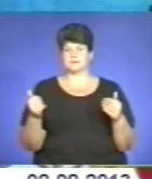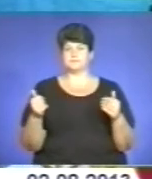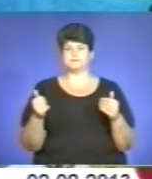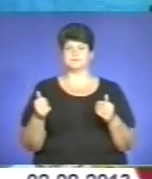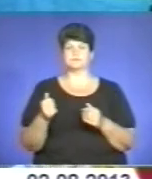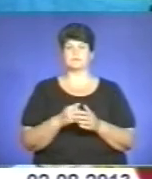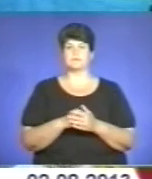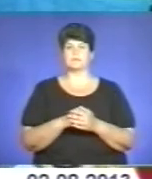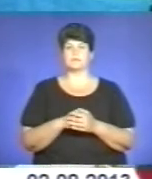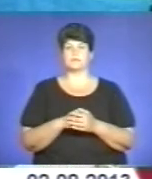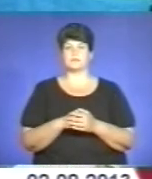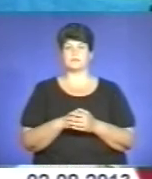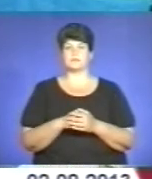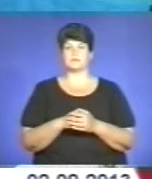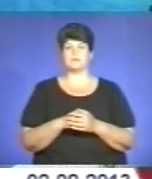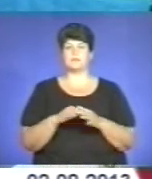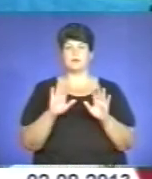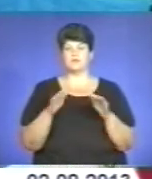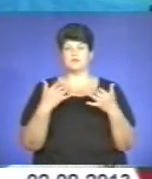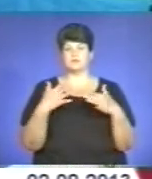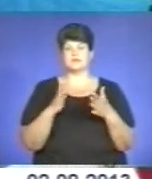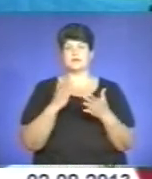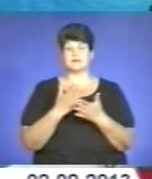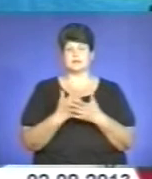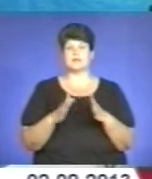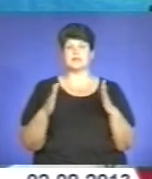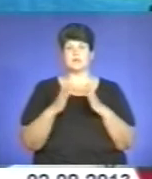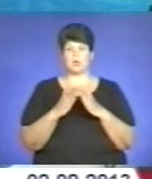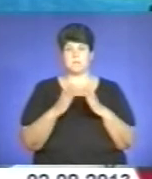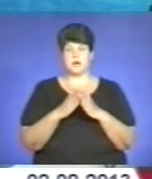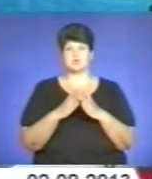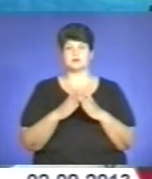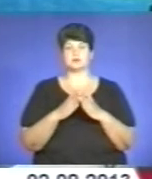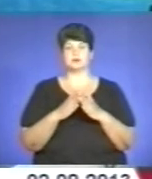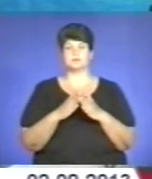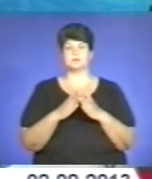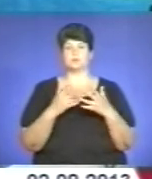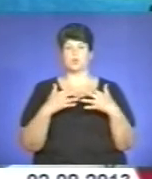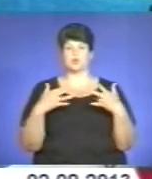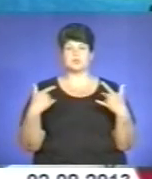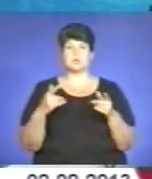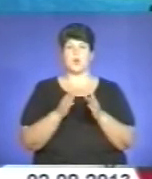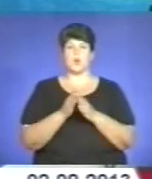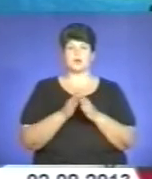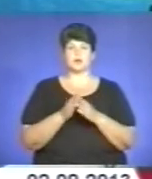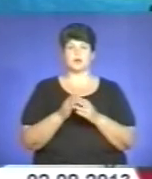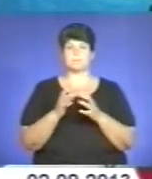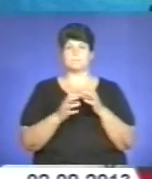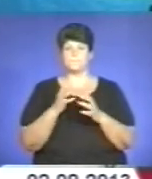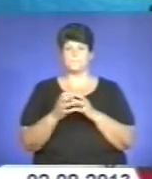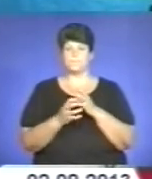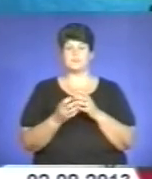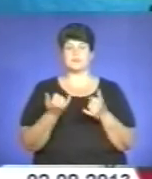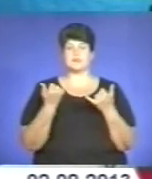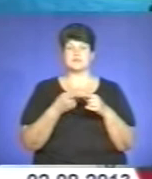багато. Потім вже є, як то кажуть, домашні продукції, вже помідори, огірочки. Ну, на даний